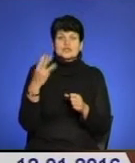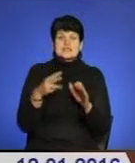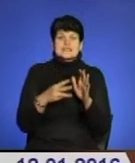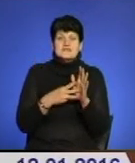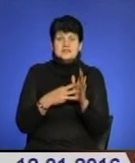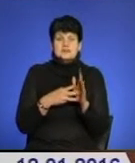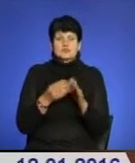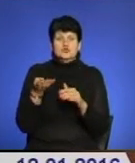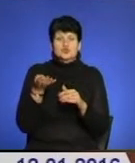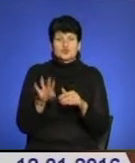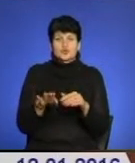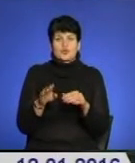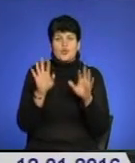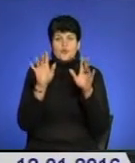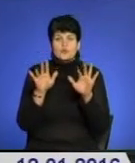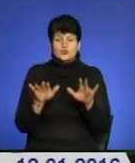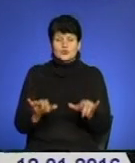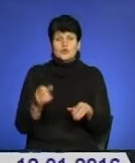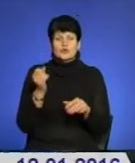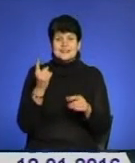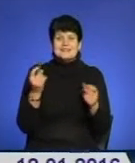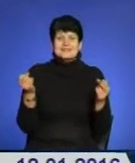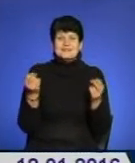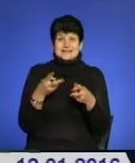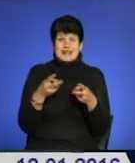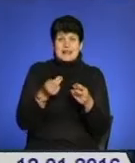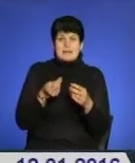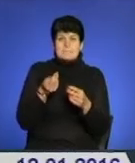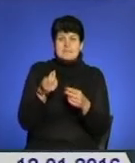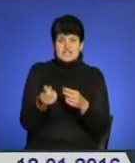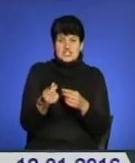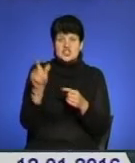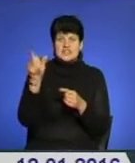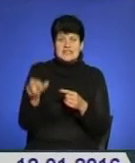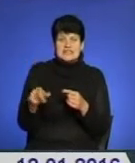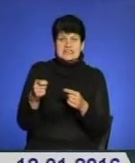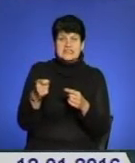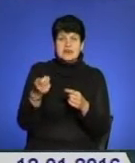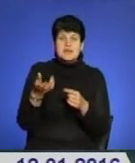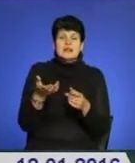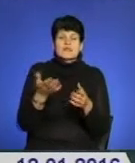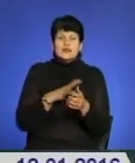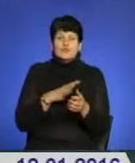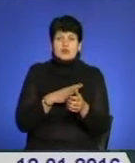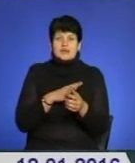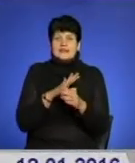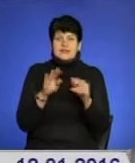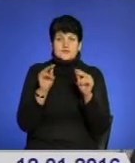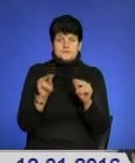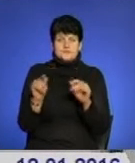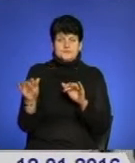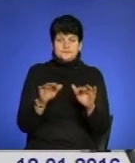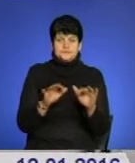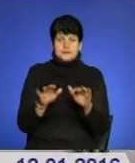техніки та 11 спеціальних платіжних терміналів, за допомогою яких організована якраз нелегальна діяльність.